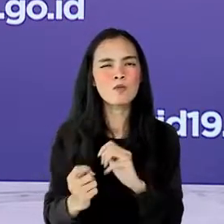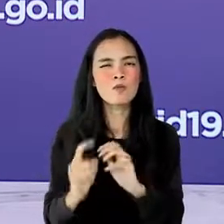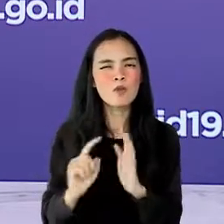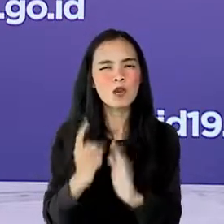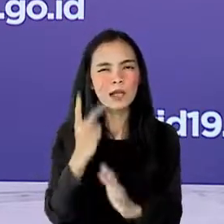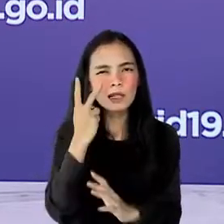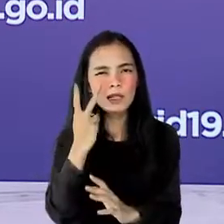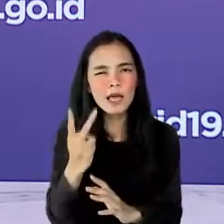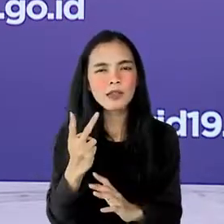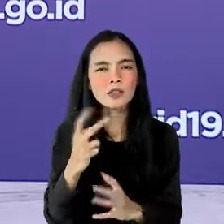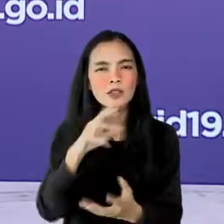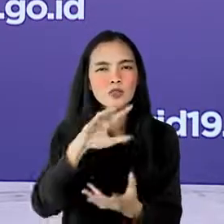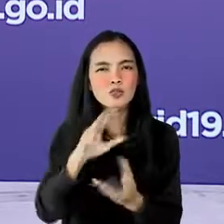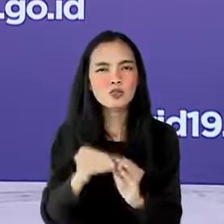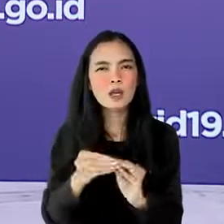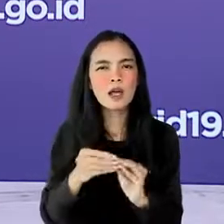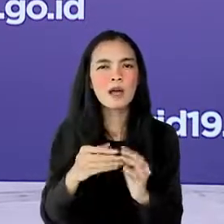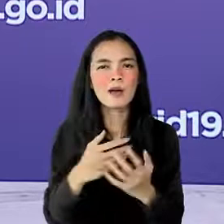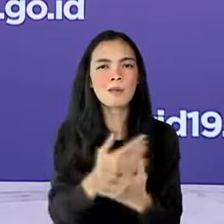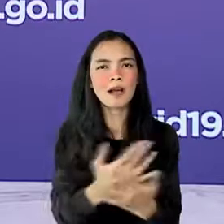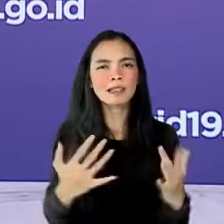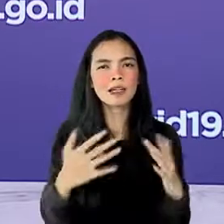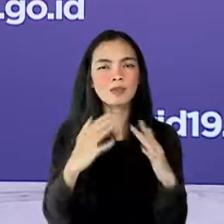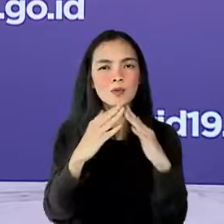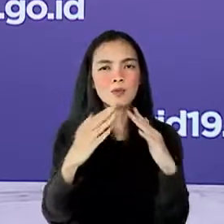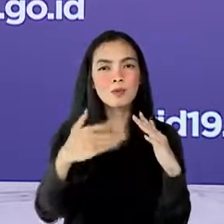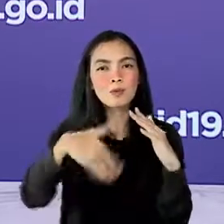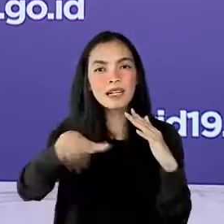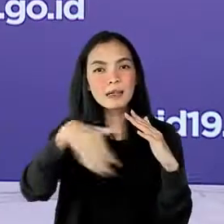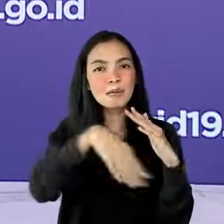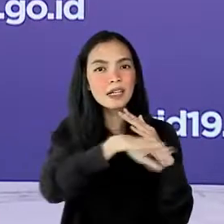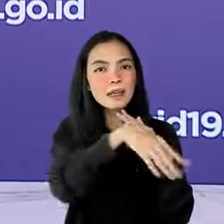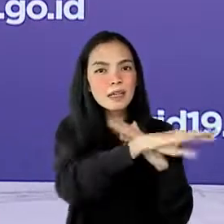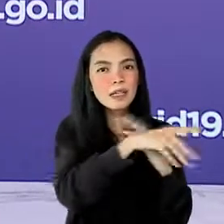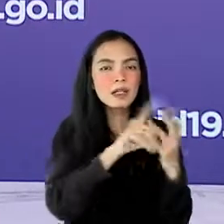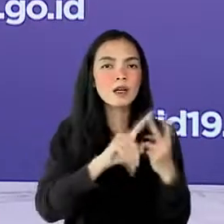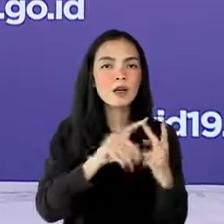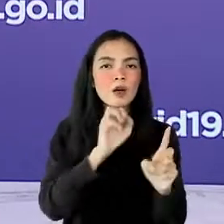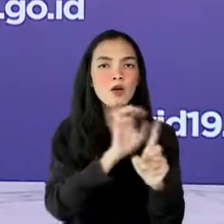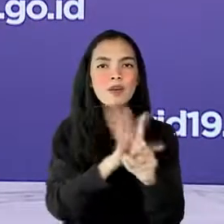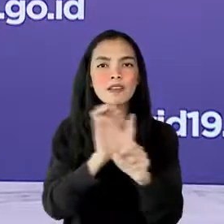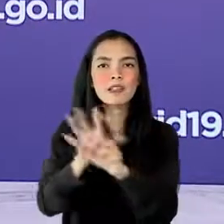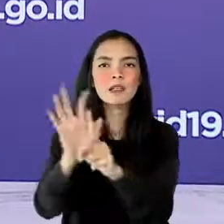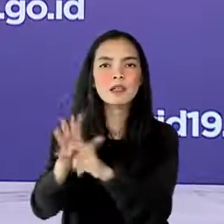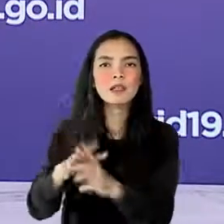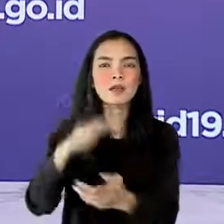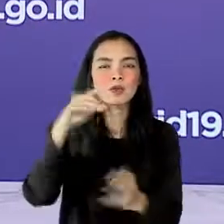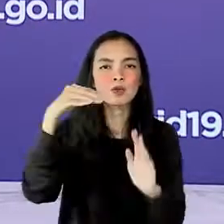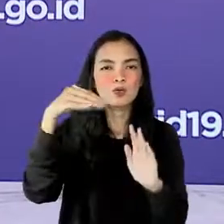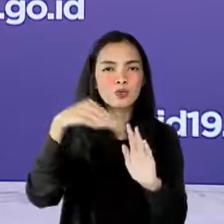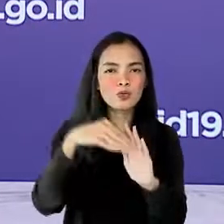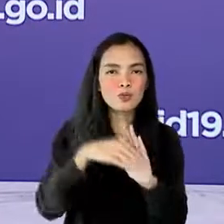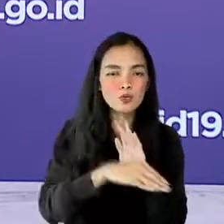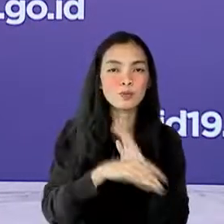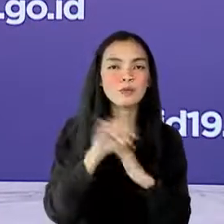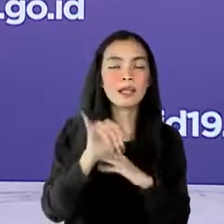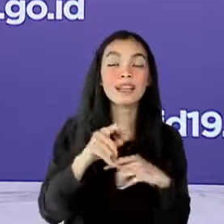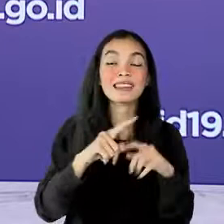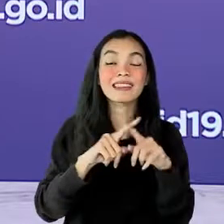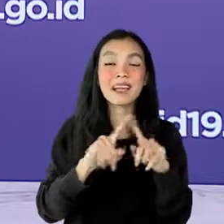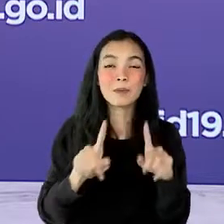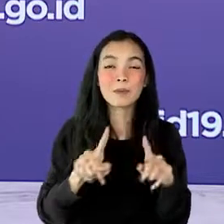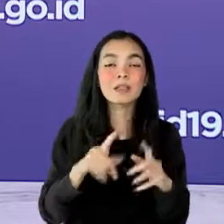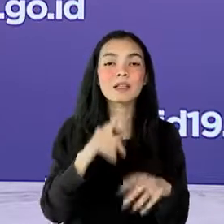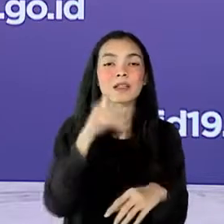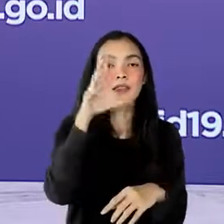satunya adalah penurunan mobilitas dan penurunan jumlah kasus harian namun demikian untuk memastikan